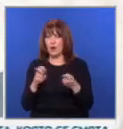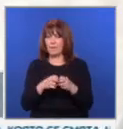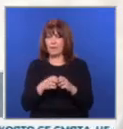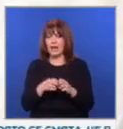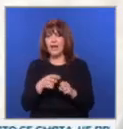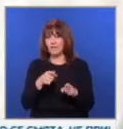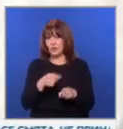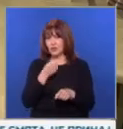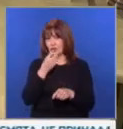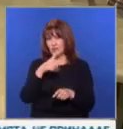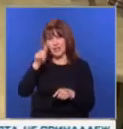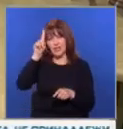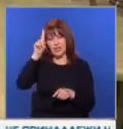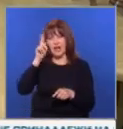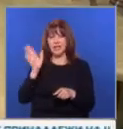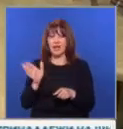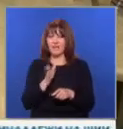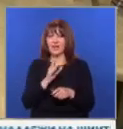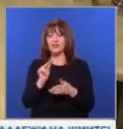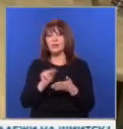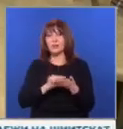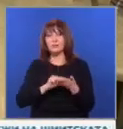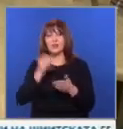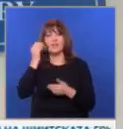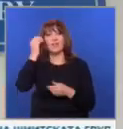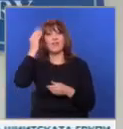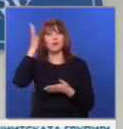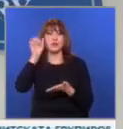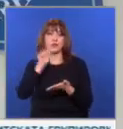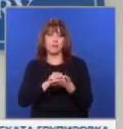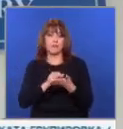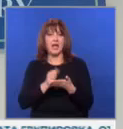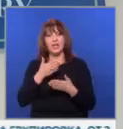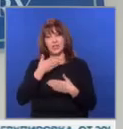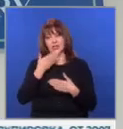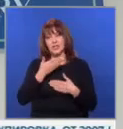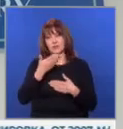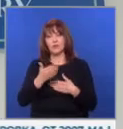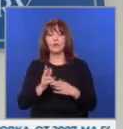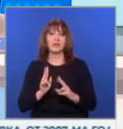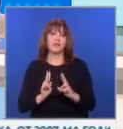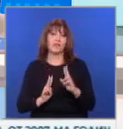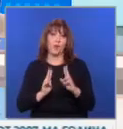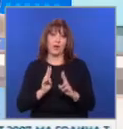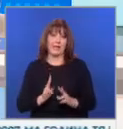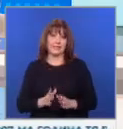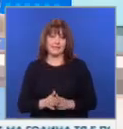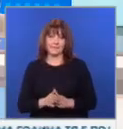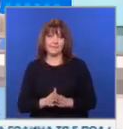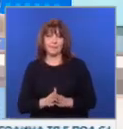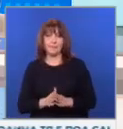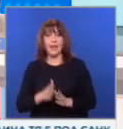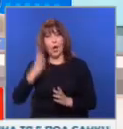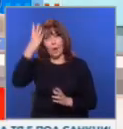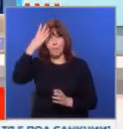61-годишната жена вече се описва в научна публикация и ще бъде доклада на Конгрес. От